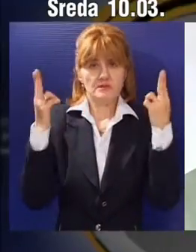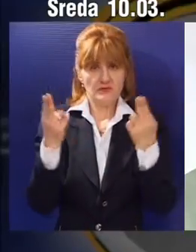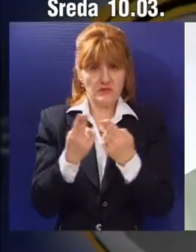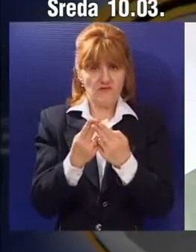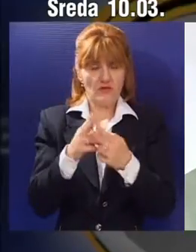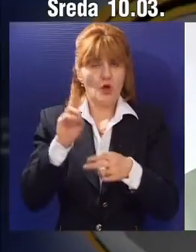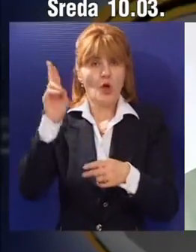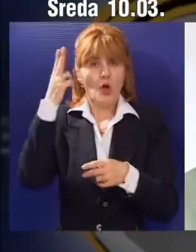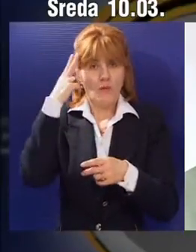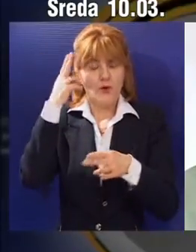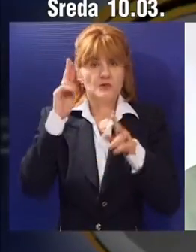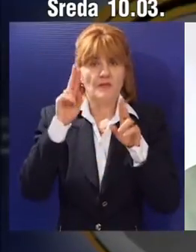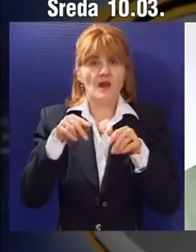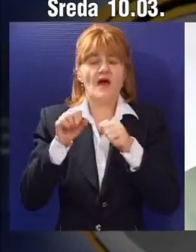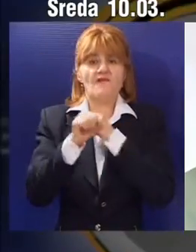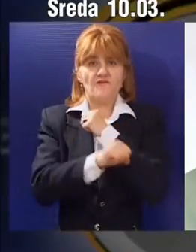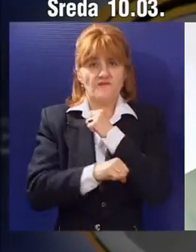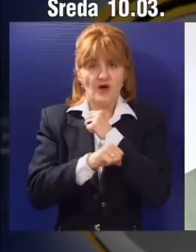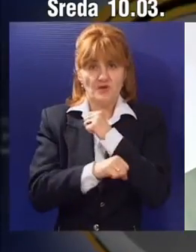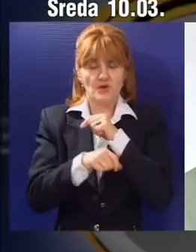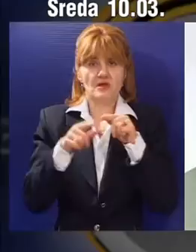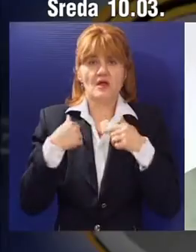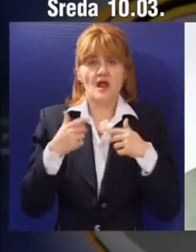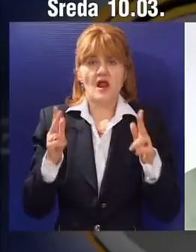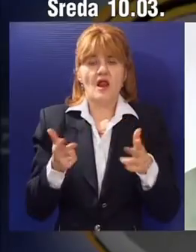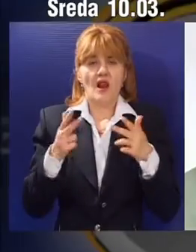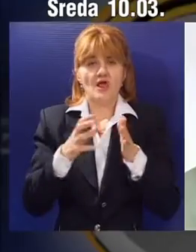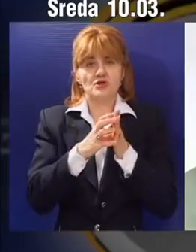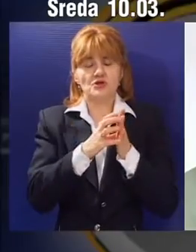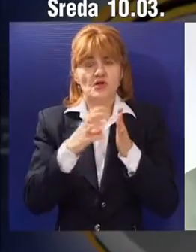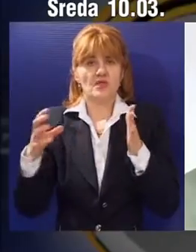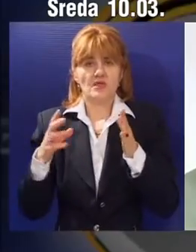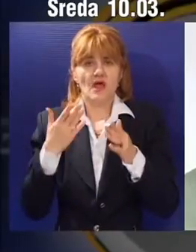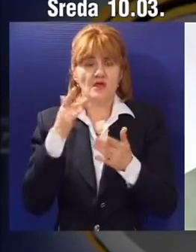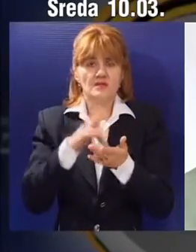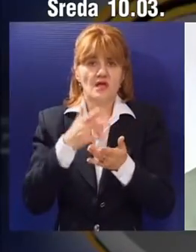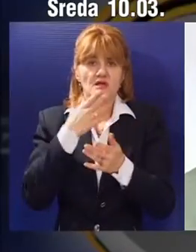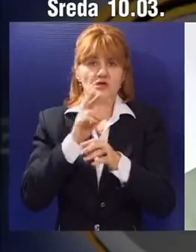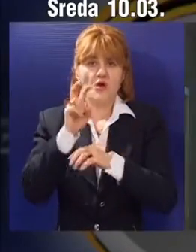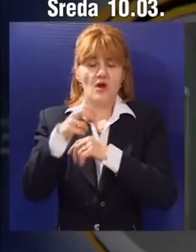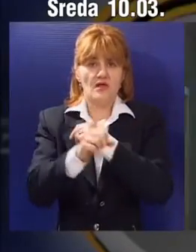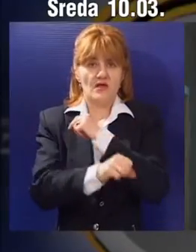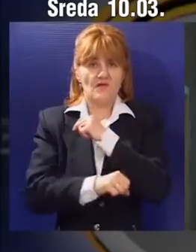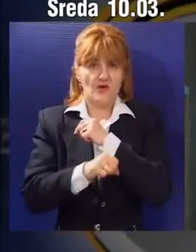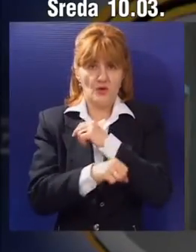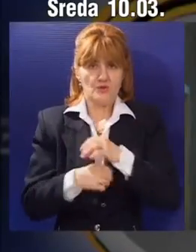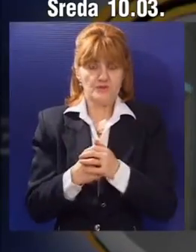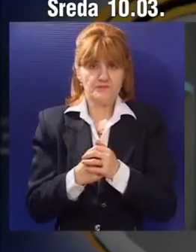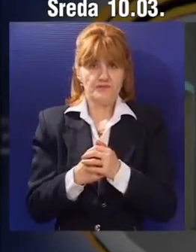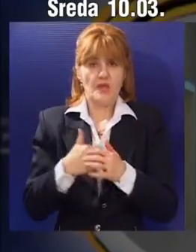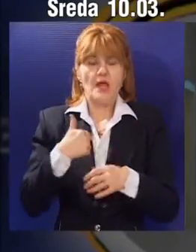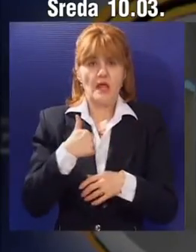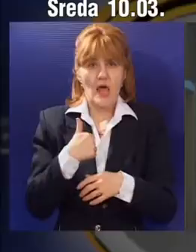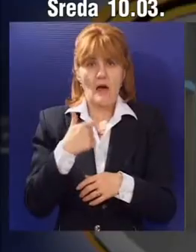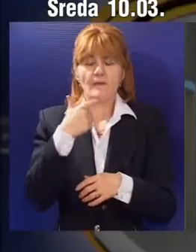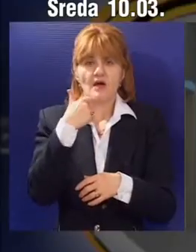i koji su popularni na fakultetima. I poslije toga možemo nastaviti, znači da idemo da je na fakultet. Pa, ja bih